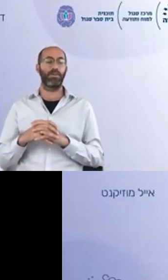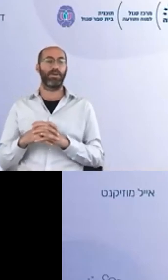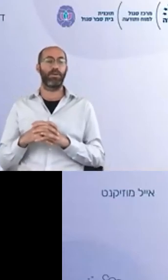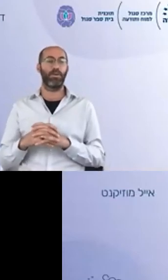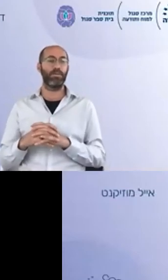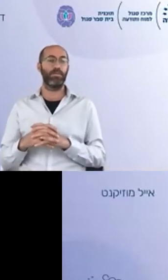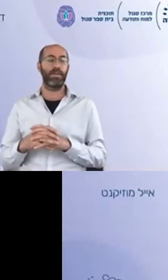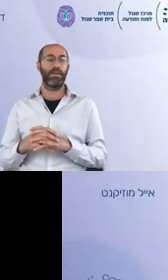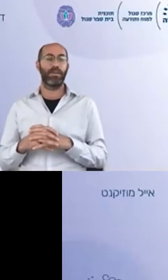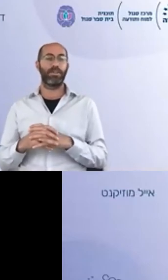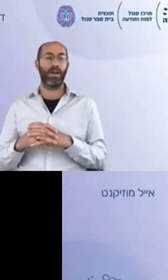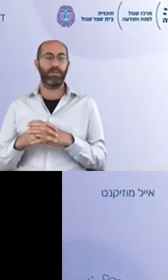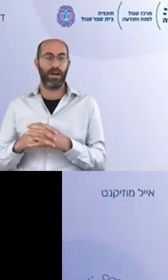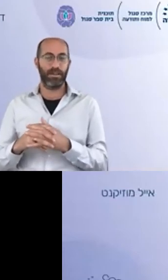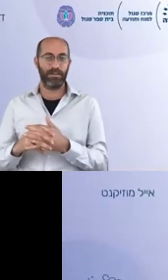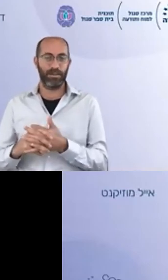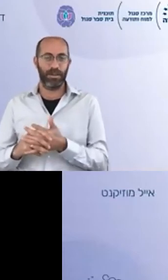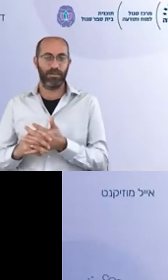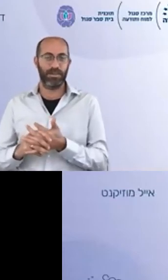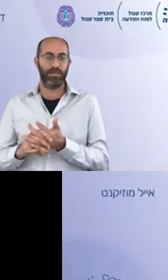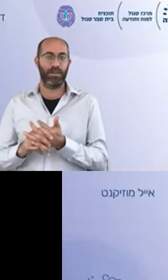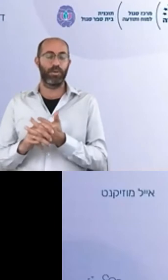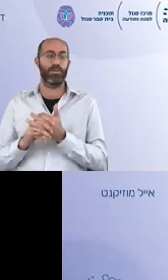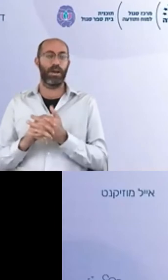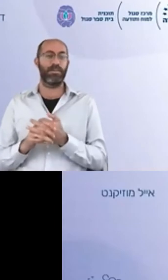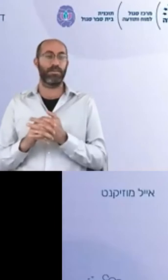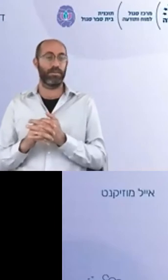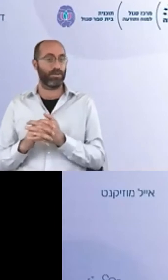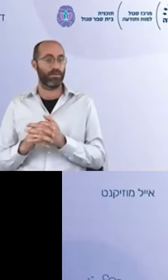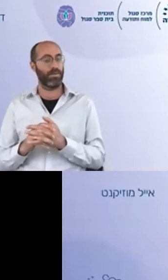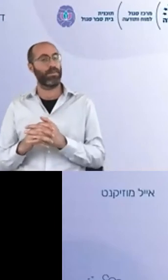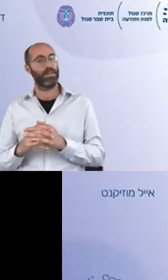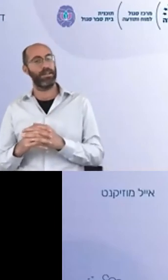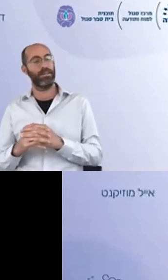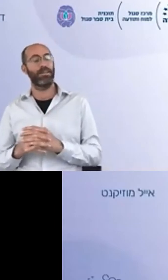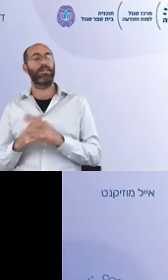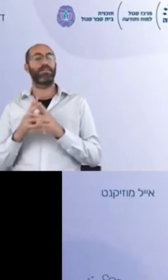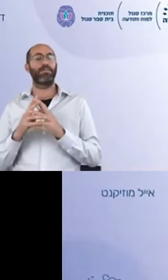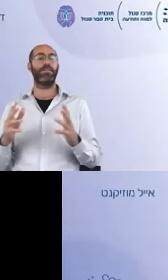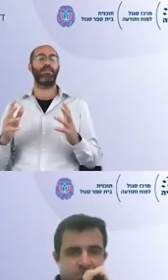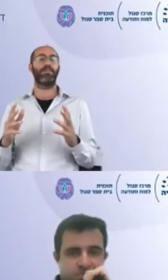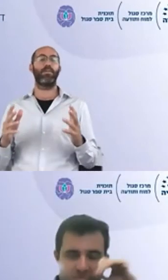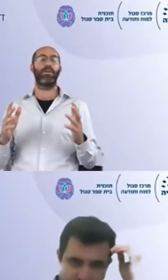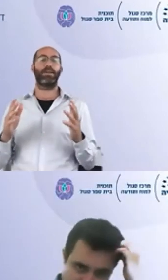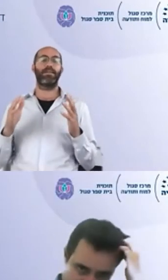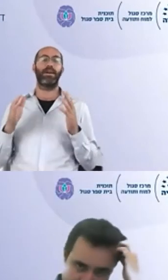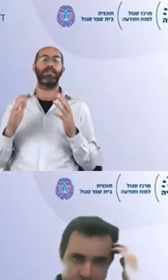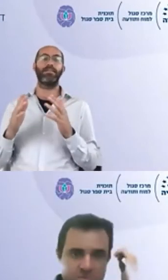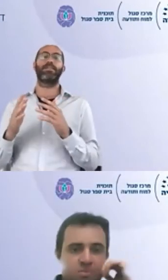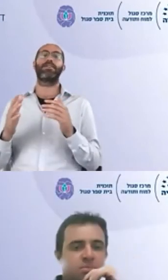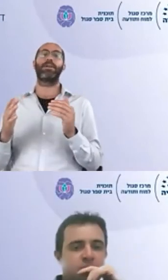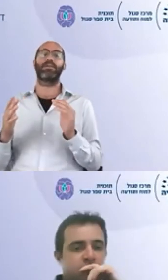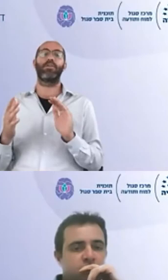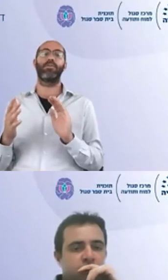שרון ו więטולון, שחס גרדה, מנהלת בית ספר לחינוך מיוחד סביון בעימת גן, ותומר וליף